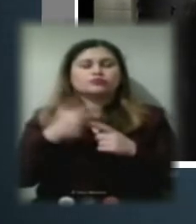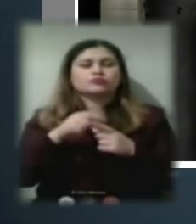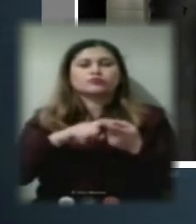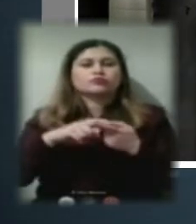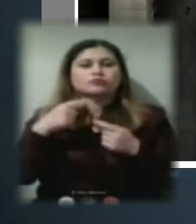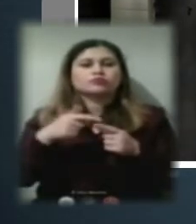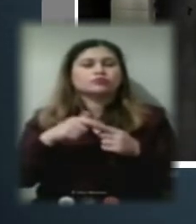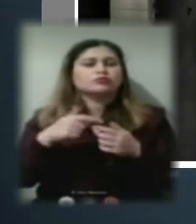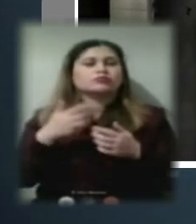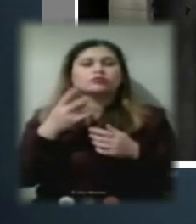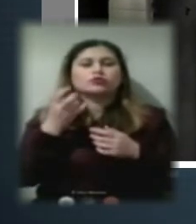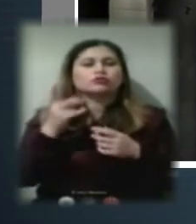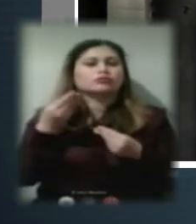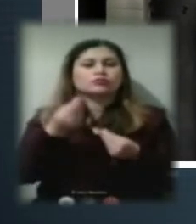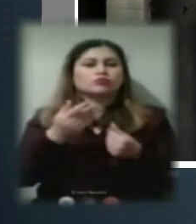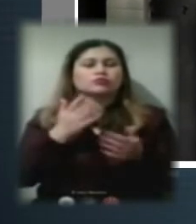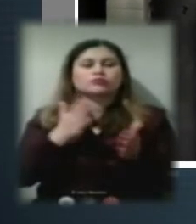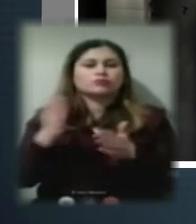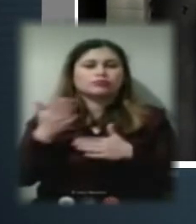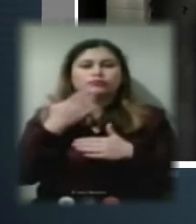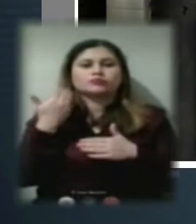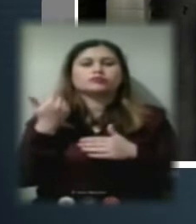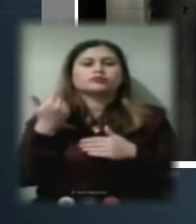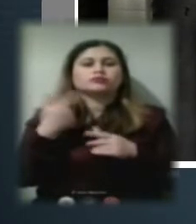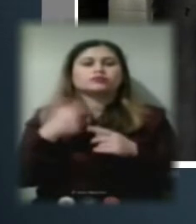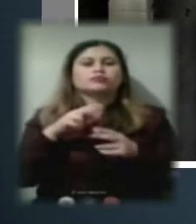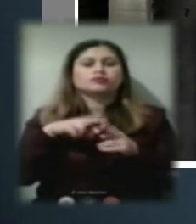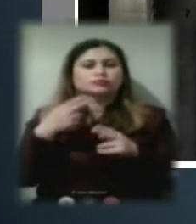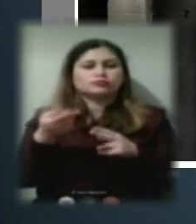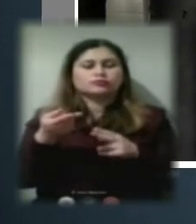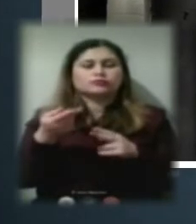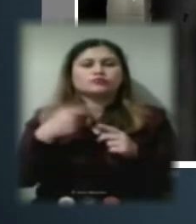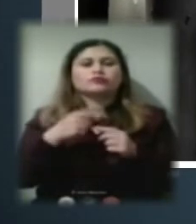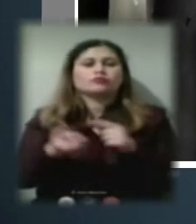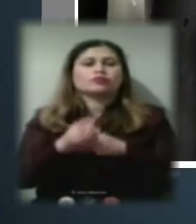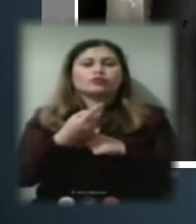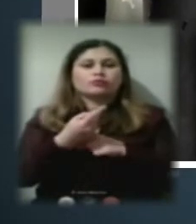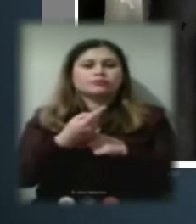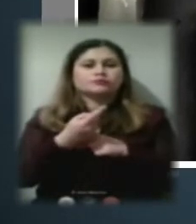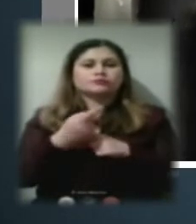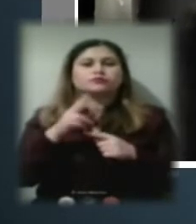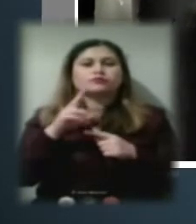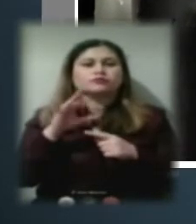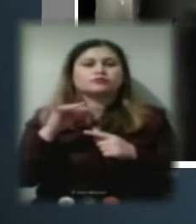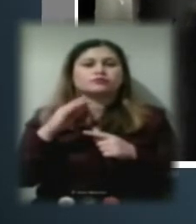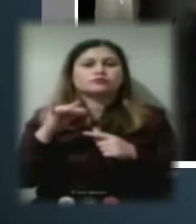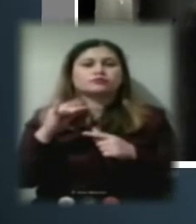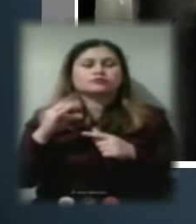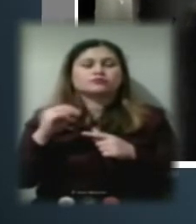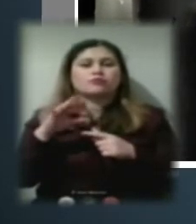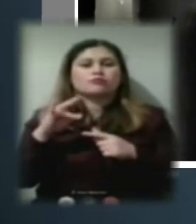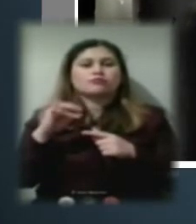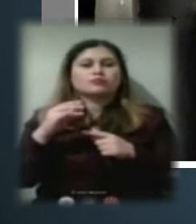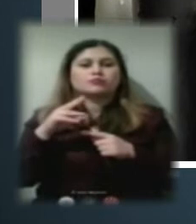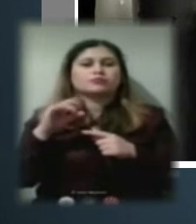несплатою боргів виникають критичні моменти для підприємства. Це підготовка до